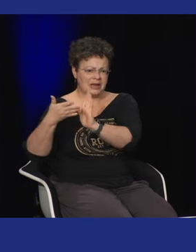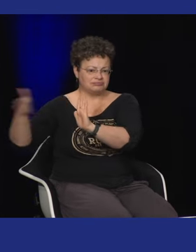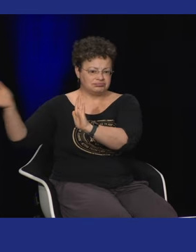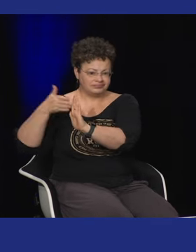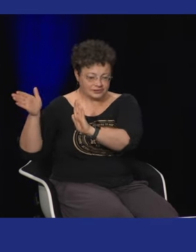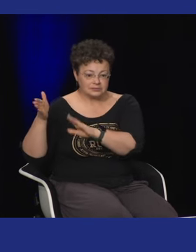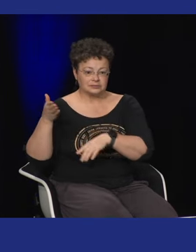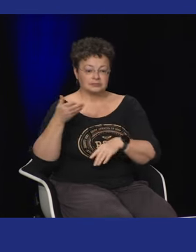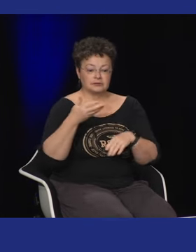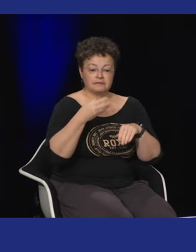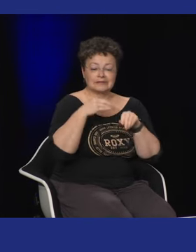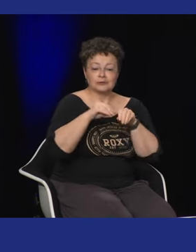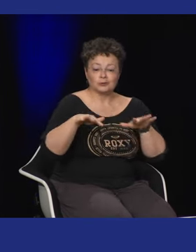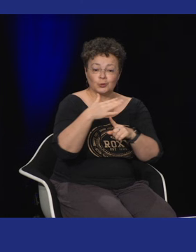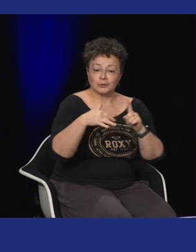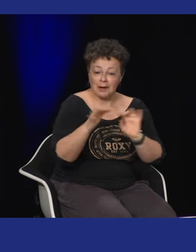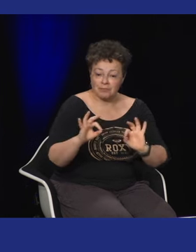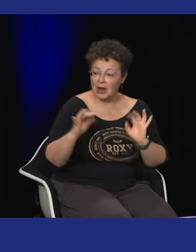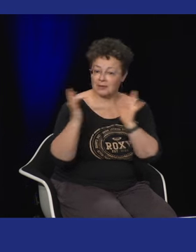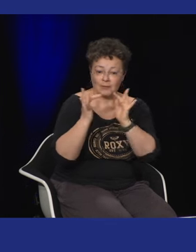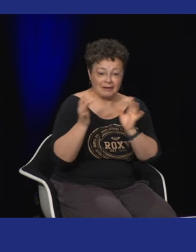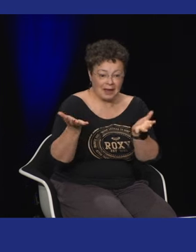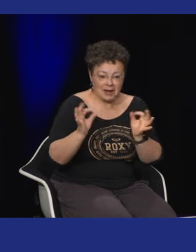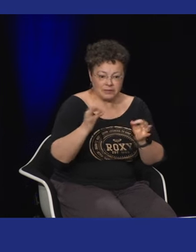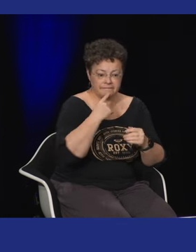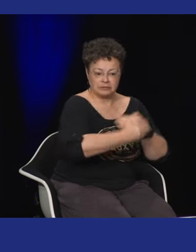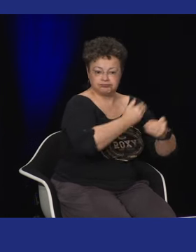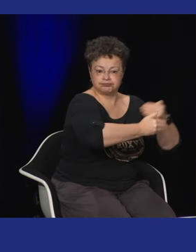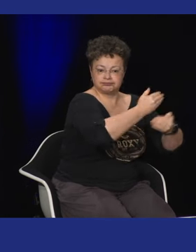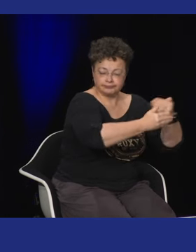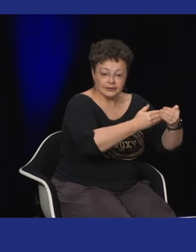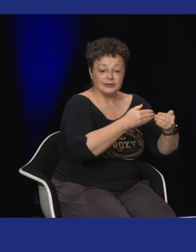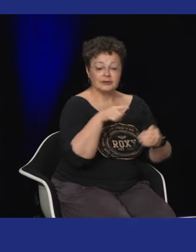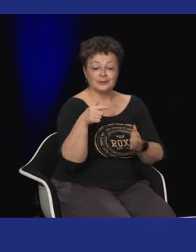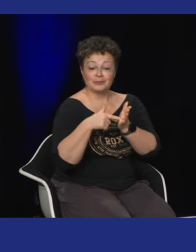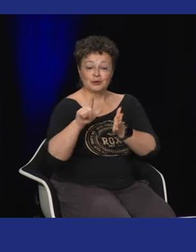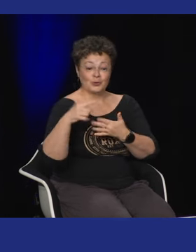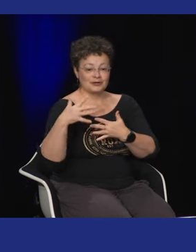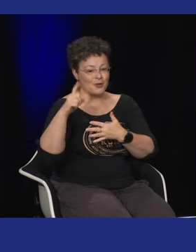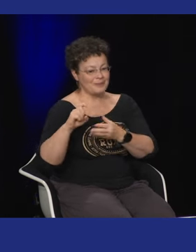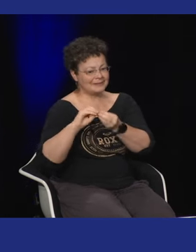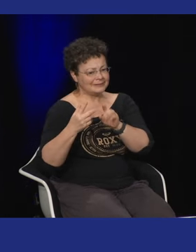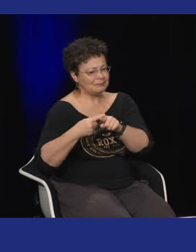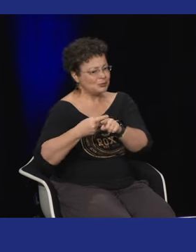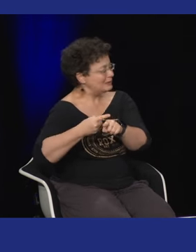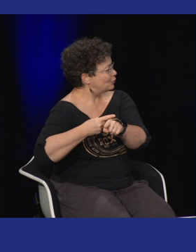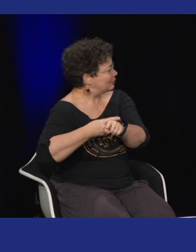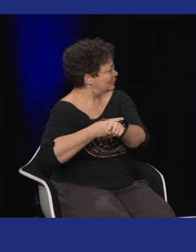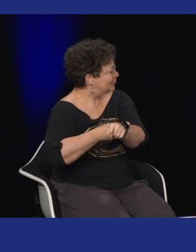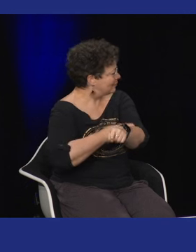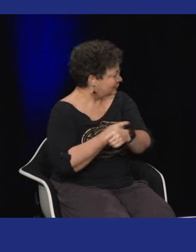ça a été créé plutôt après les années 2000 il n'y avait pas de réseaux sociaux il n avait pas forcément de facilité de contact